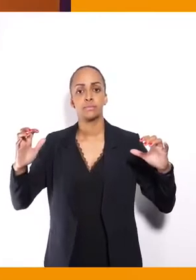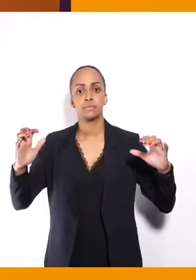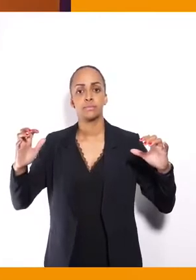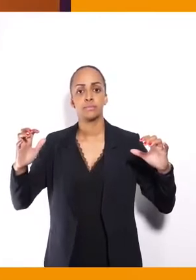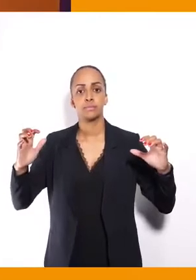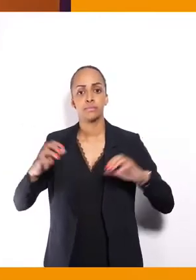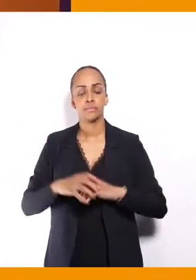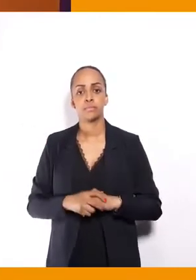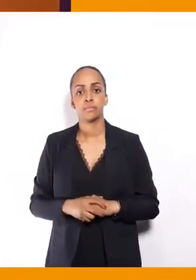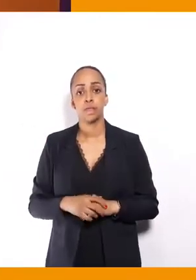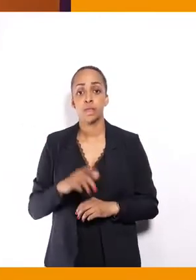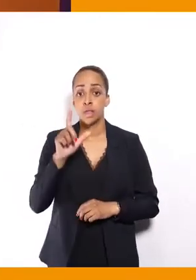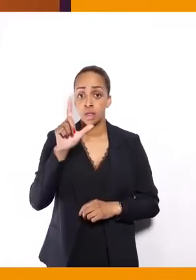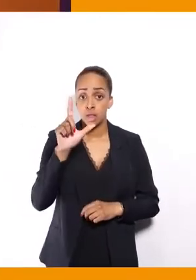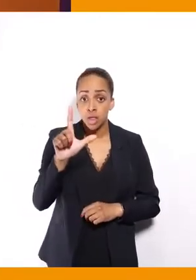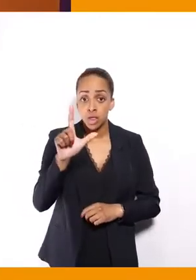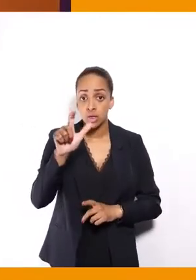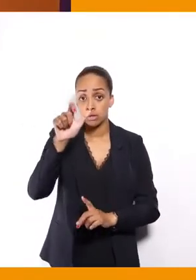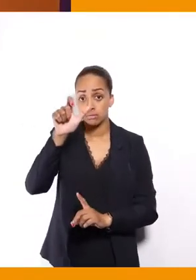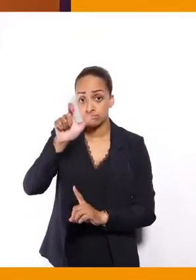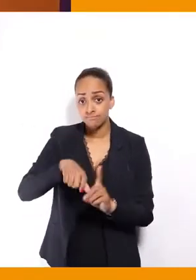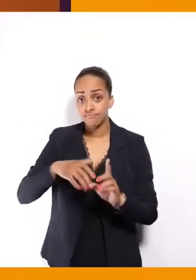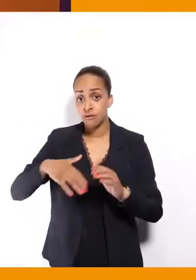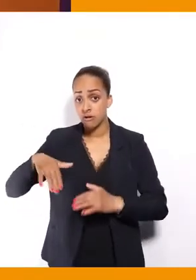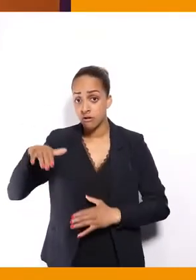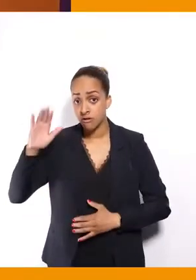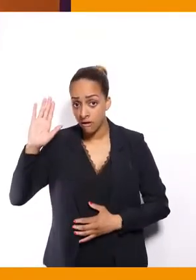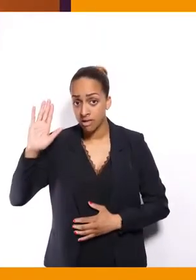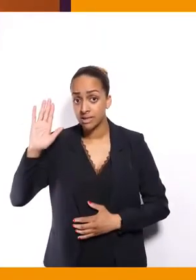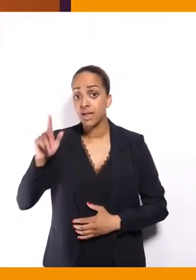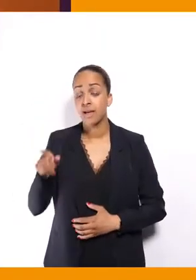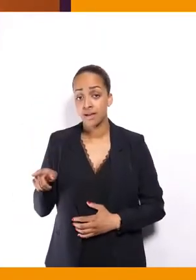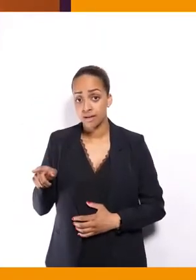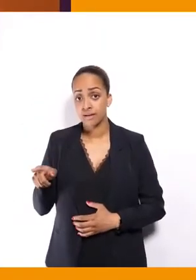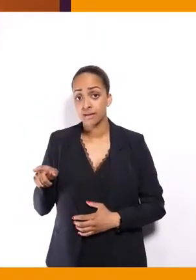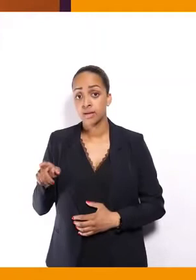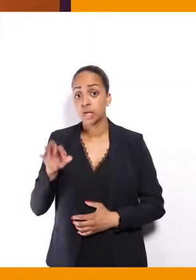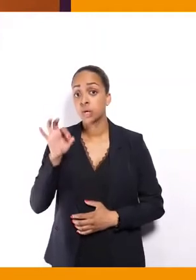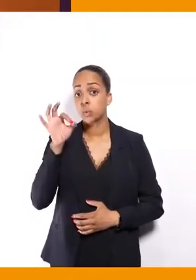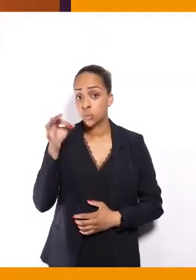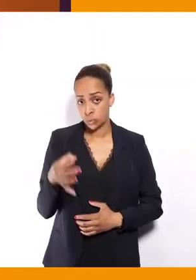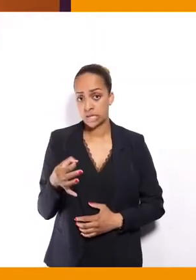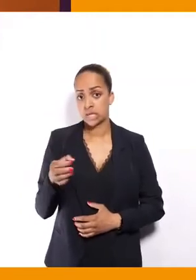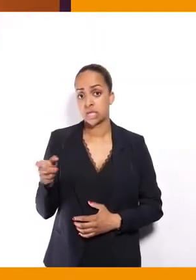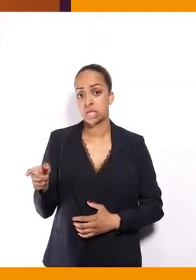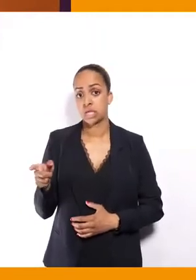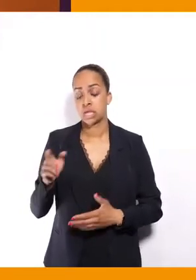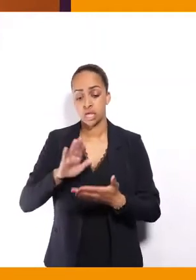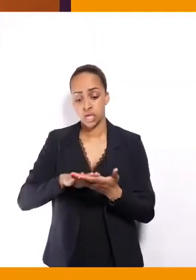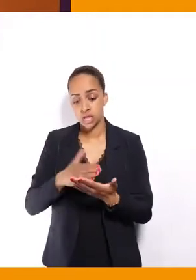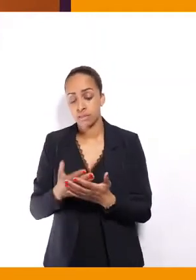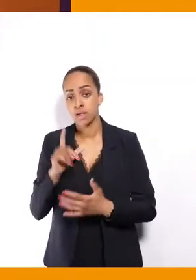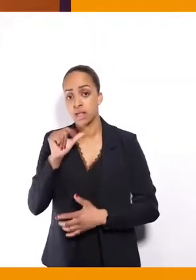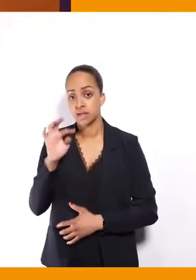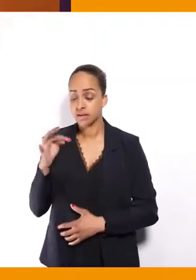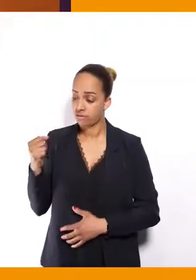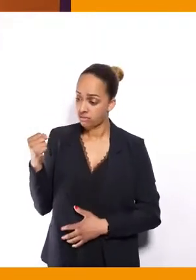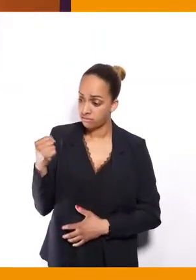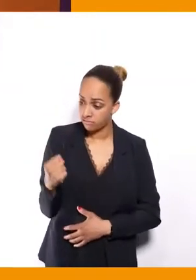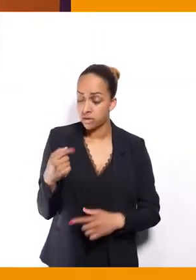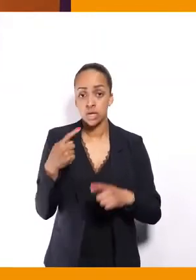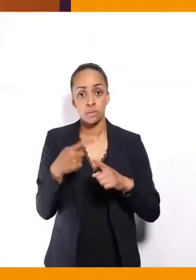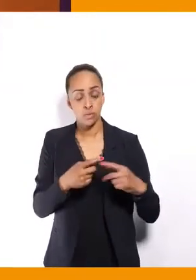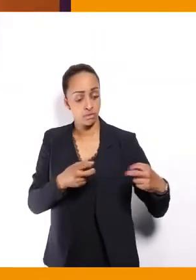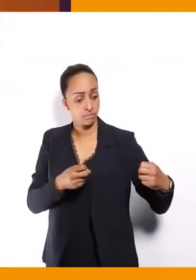seulement deux candidats ont plusieurs fois utilisé à la fois l'interprétation de'ordre des signes et la transcription